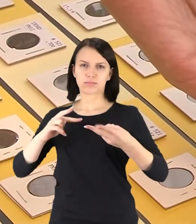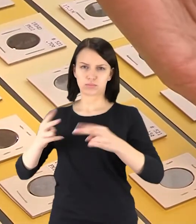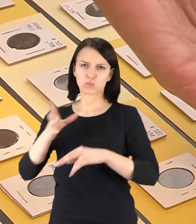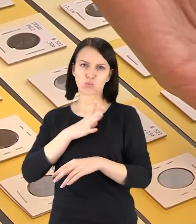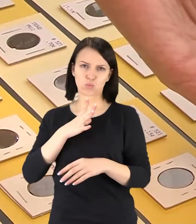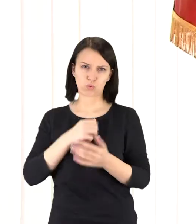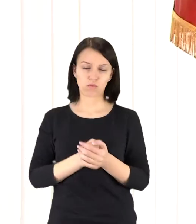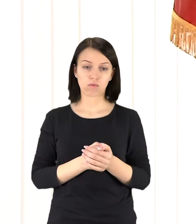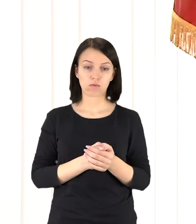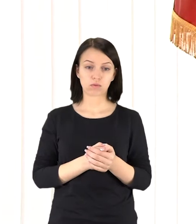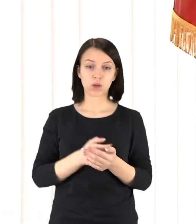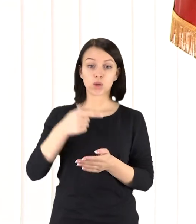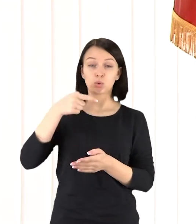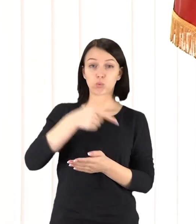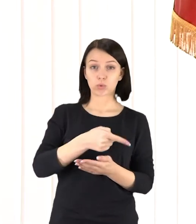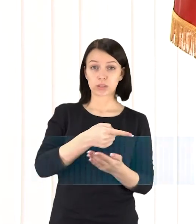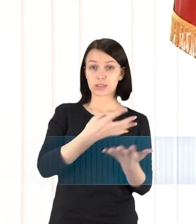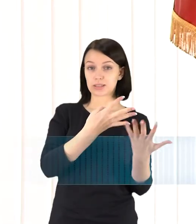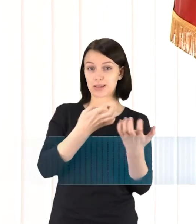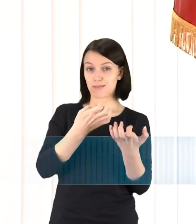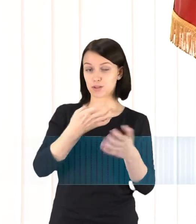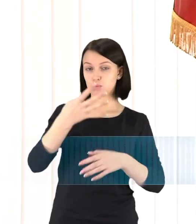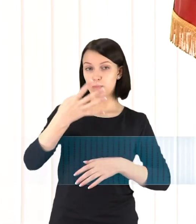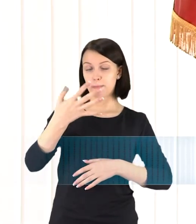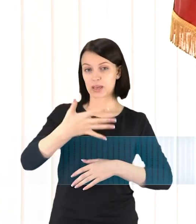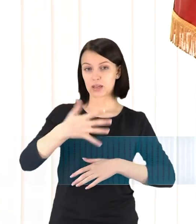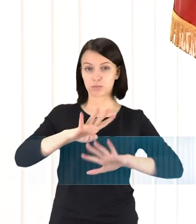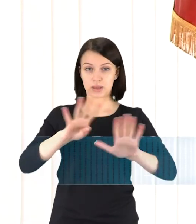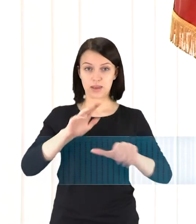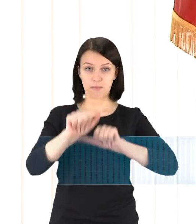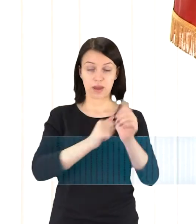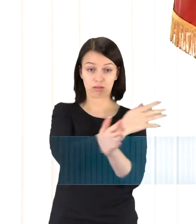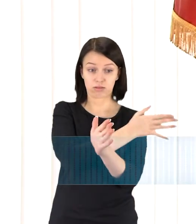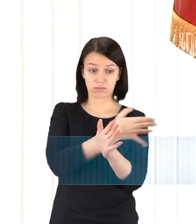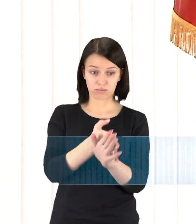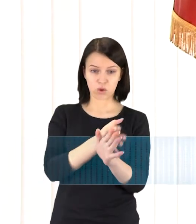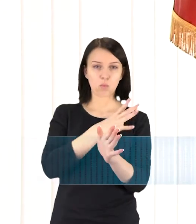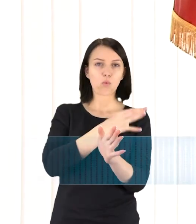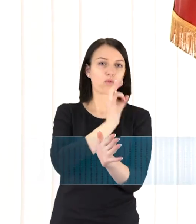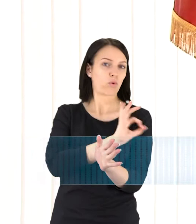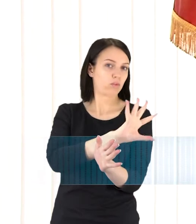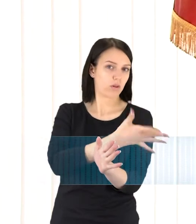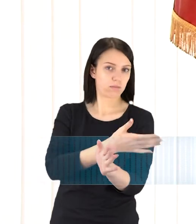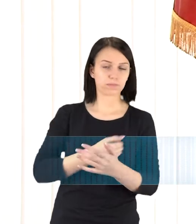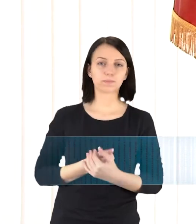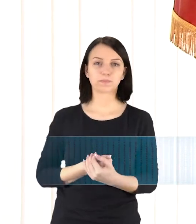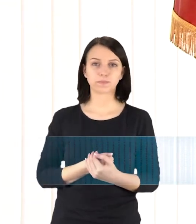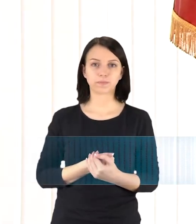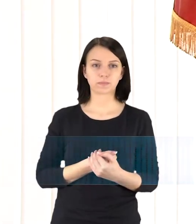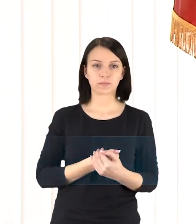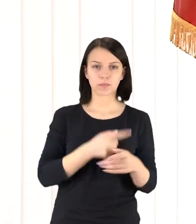keitėsi nekarta. Iki 1959-ųjų metų buvo naudojamas tas vadinamas